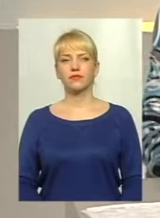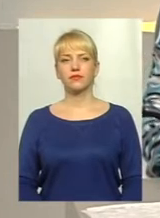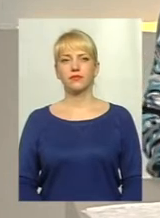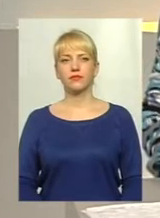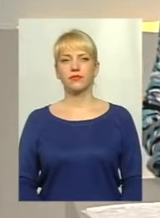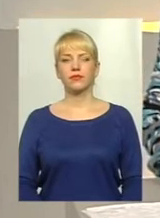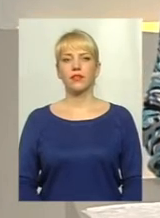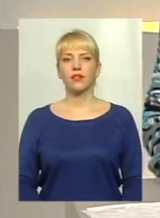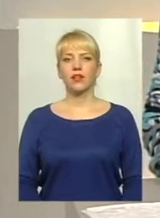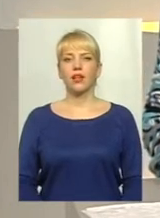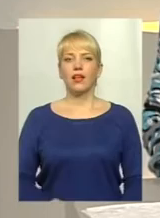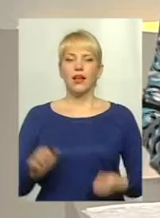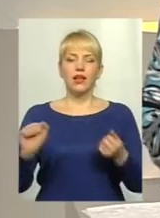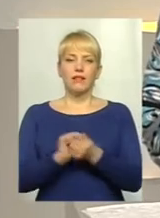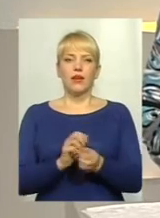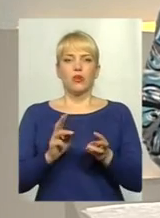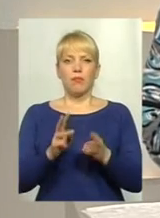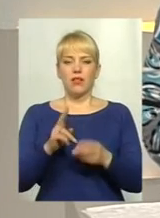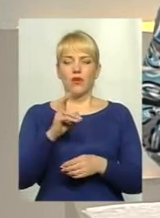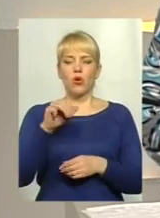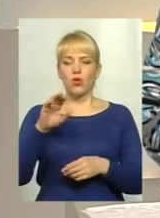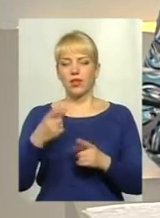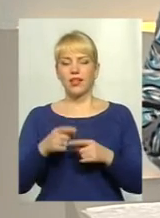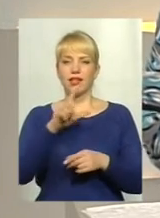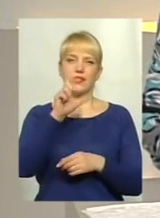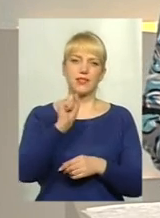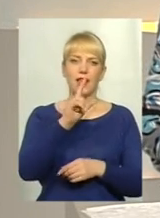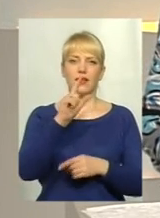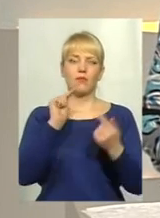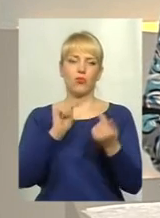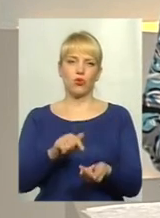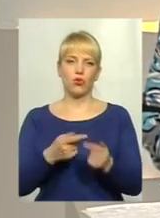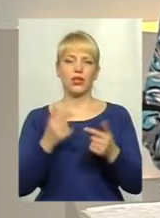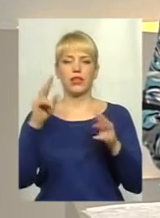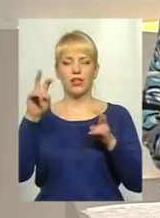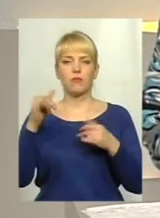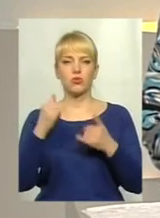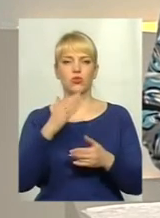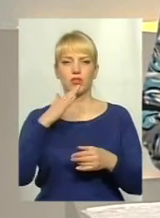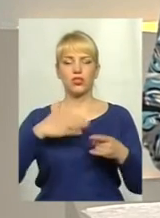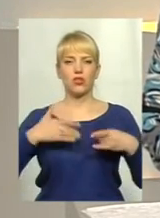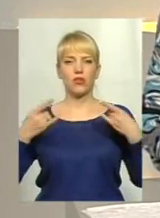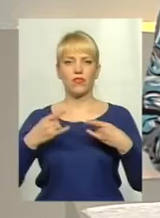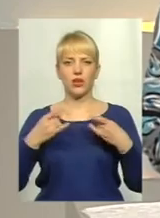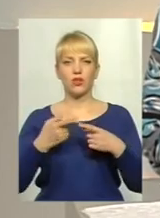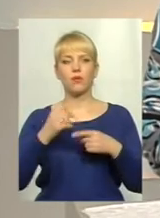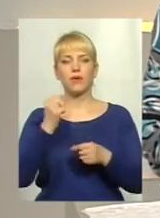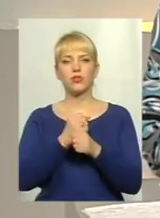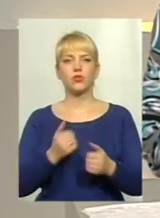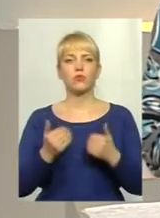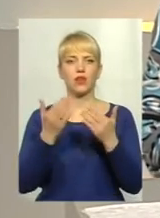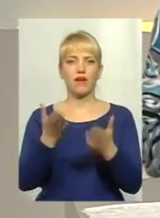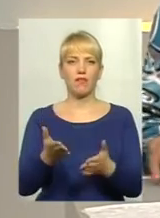Отже, твердопаливні котли, за і проти. Тема сьогоднішнього нашого ефіру. Про цьому для вас 61 90